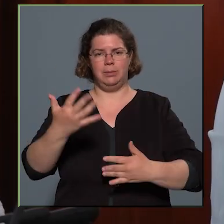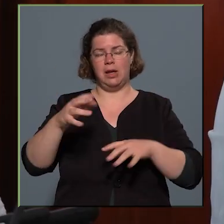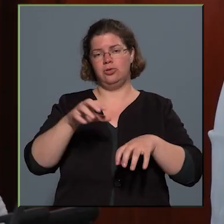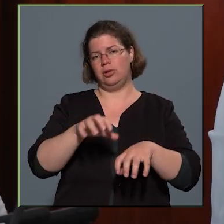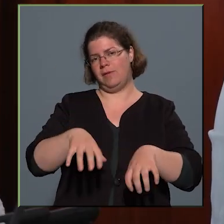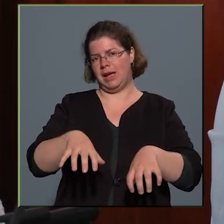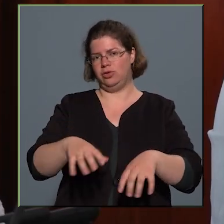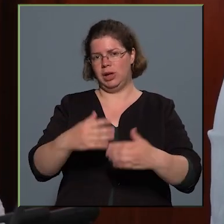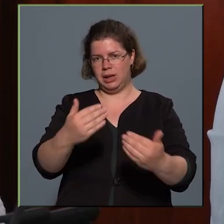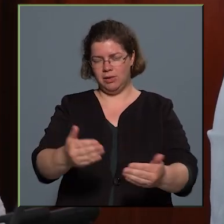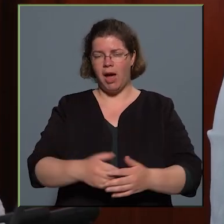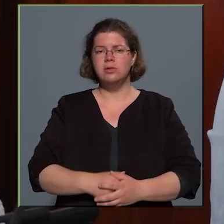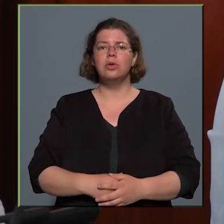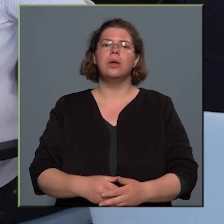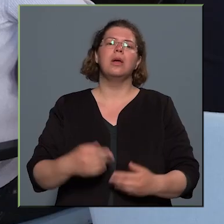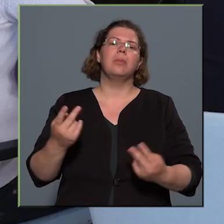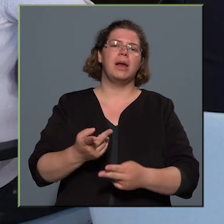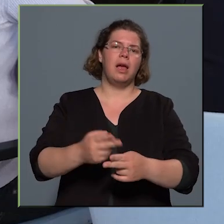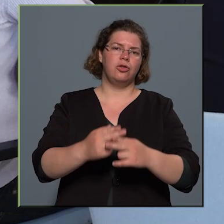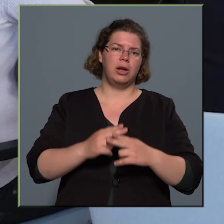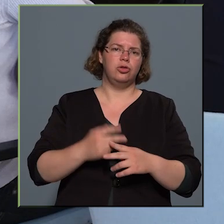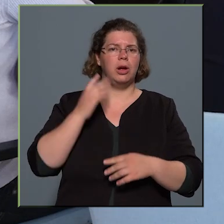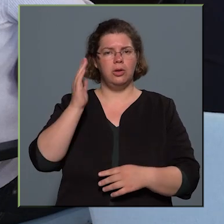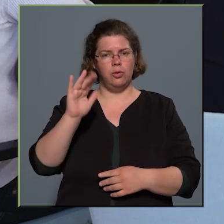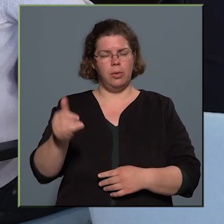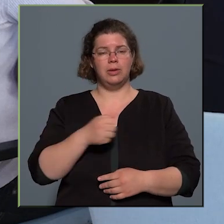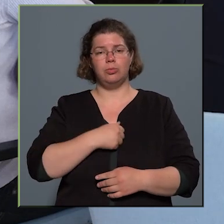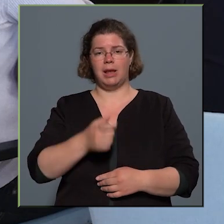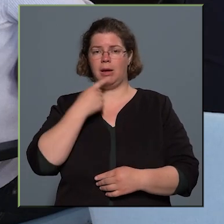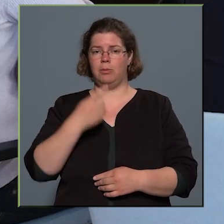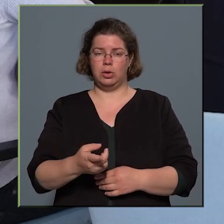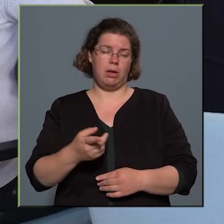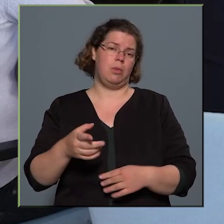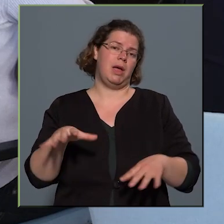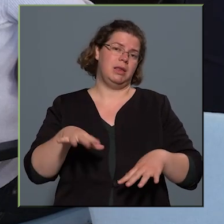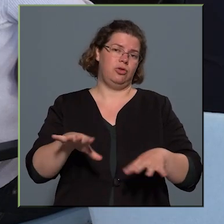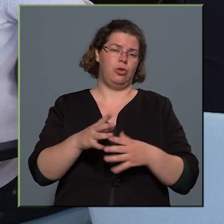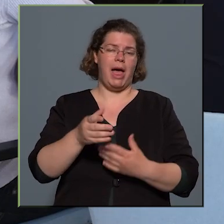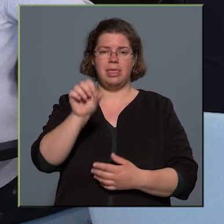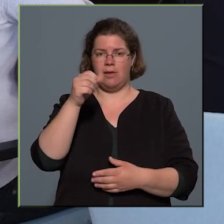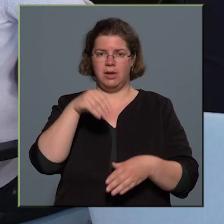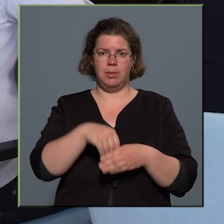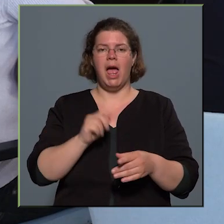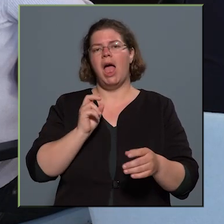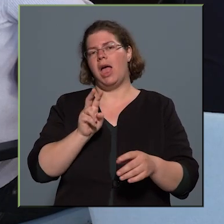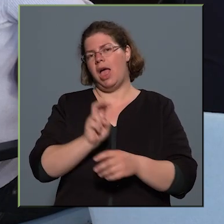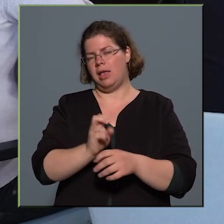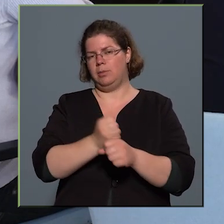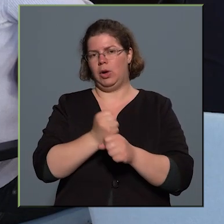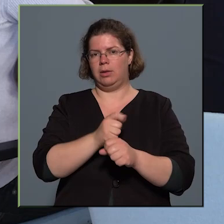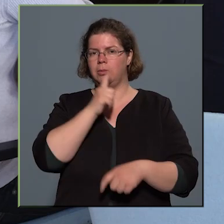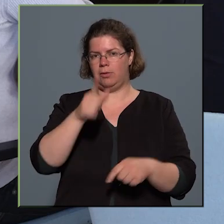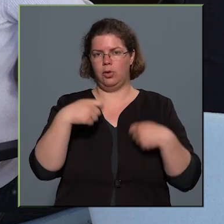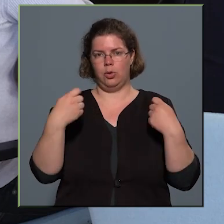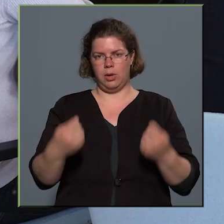Nyilván mi a segítséget a jövőben is, azt mondjuk bátran fogalmazhatom a testület nevében, ez a munkához meg fogjuk adni,